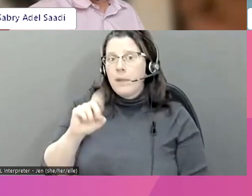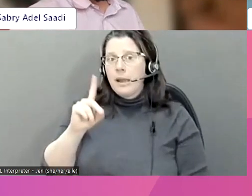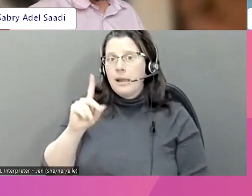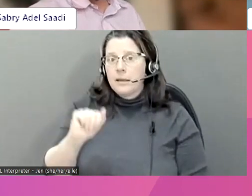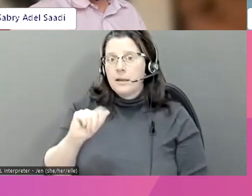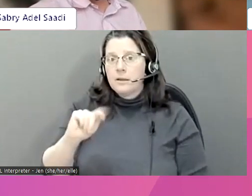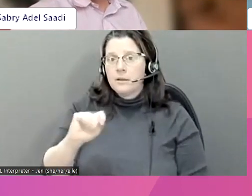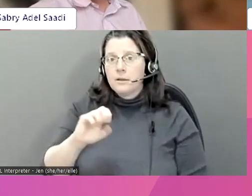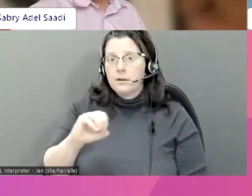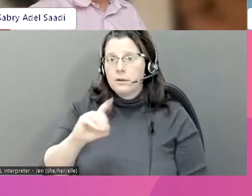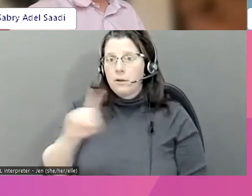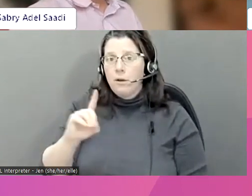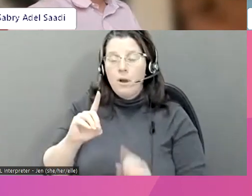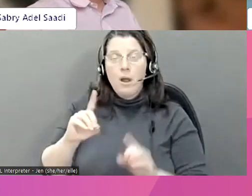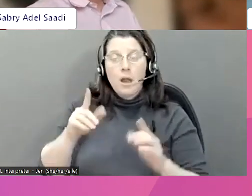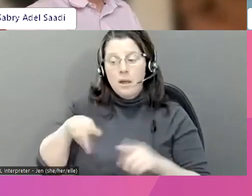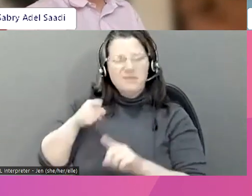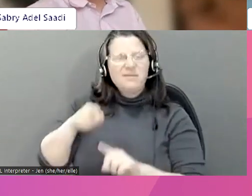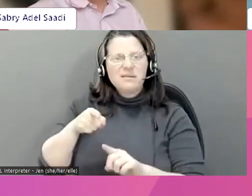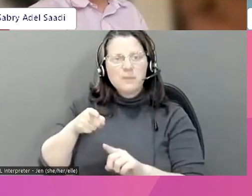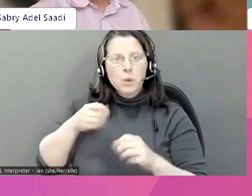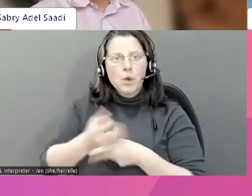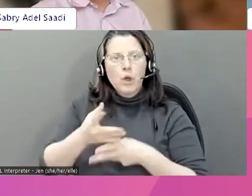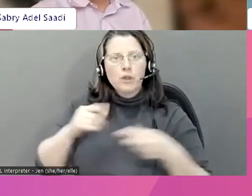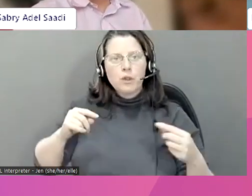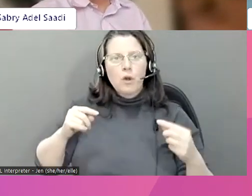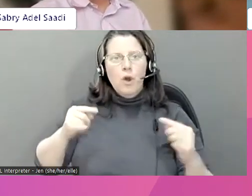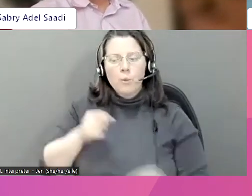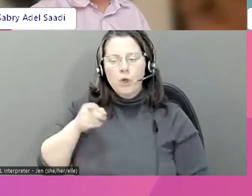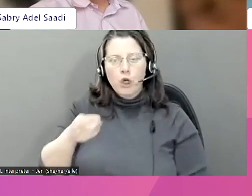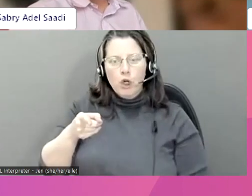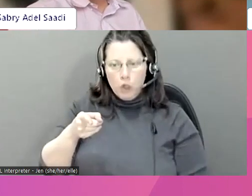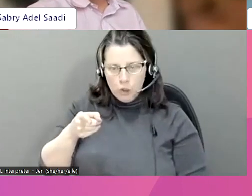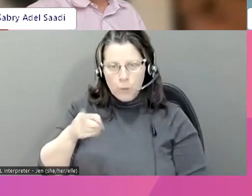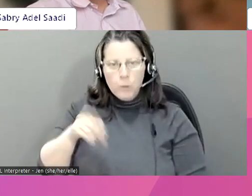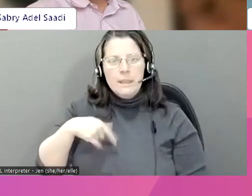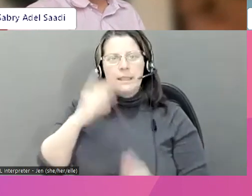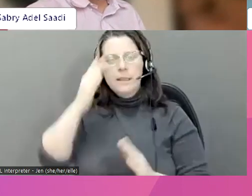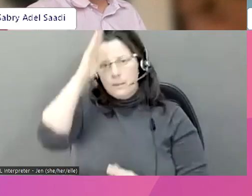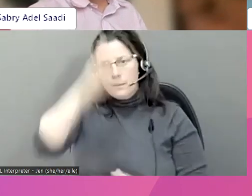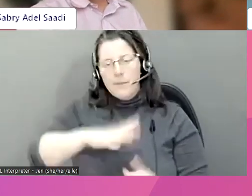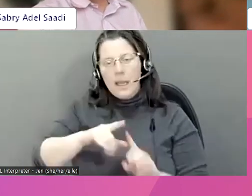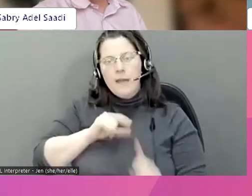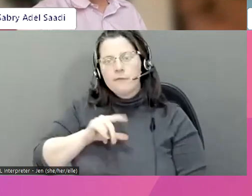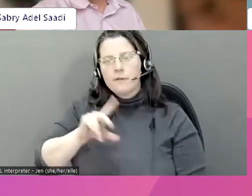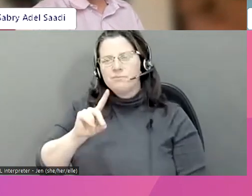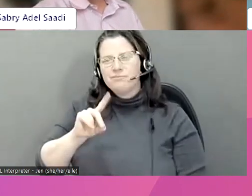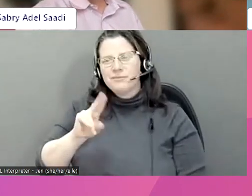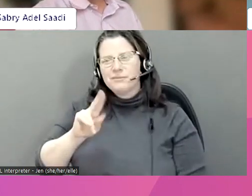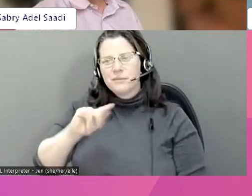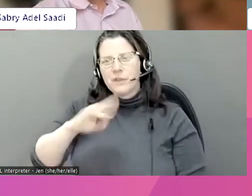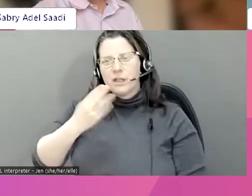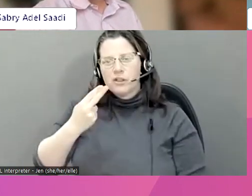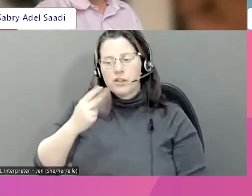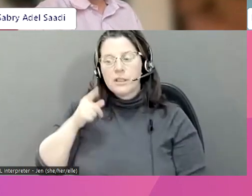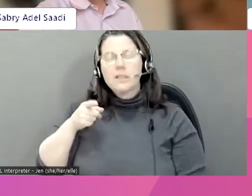personne qui causait les méfaits, dans ce cas, était un homme adulte néerlandais qui ciblait plusieurs enfants.